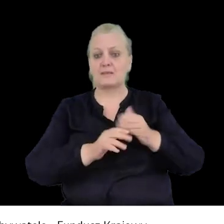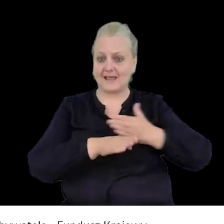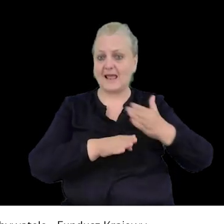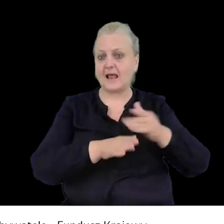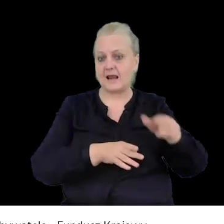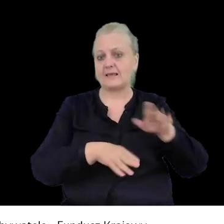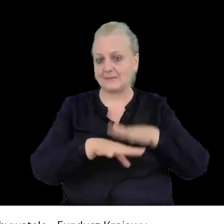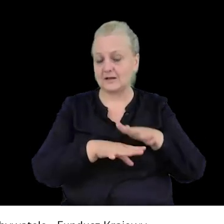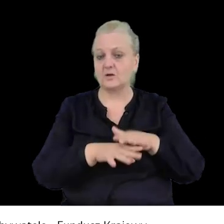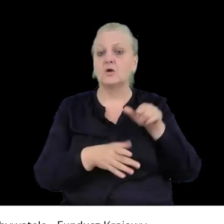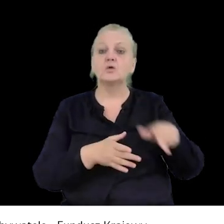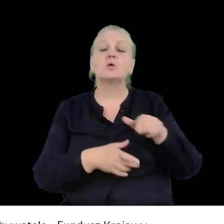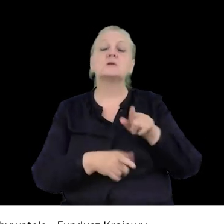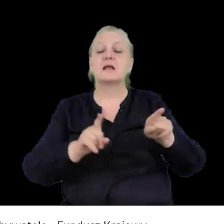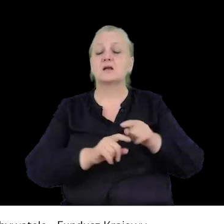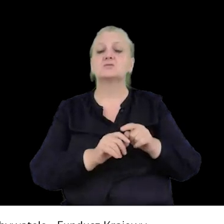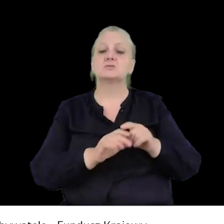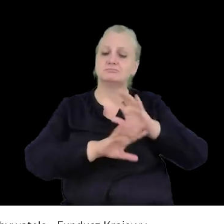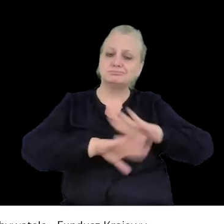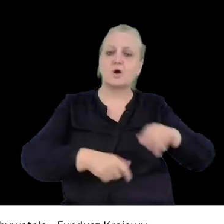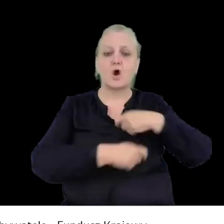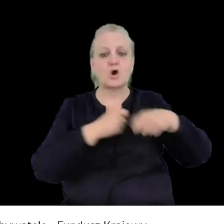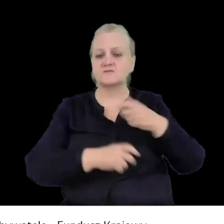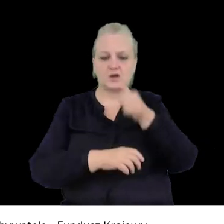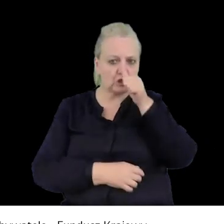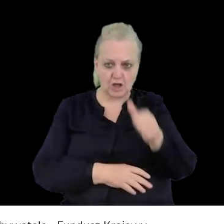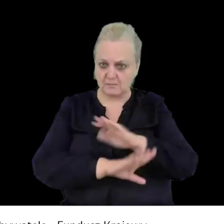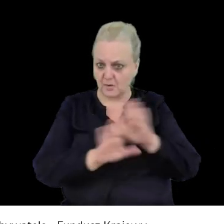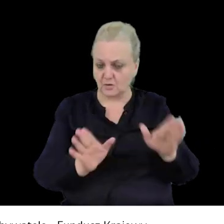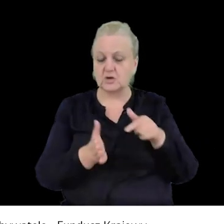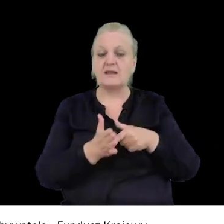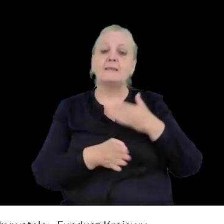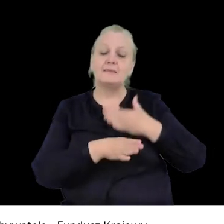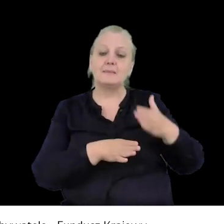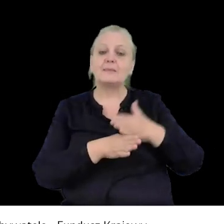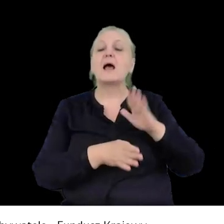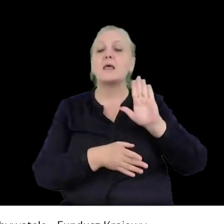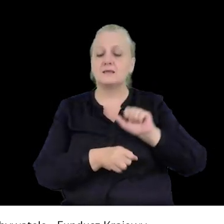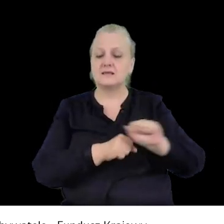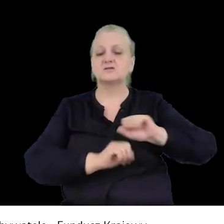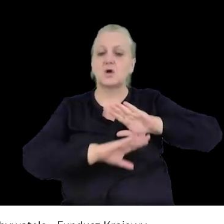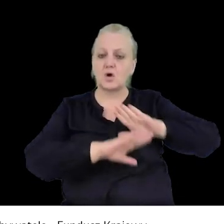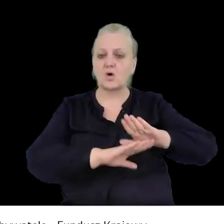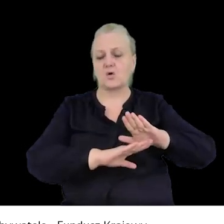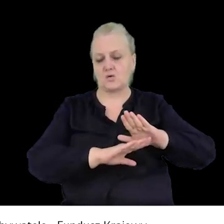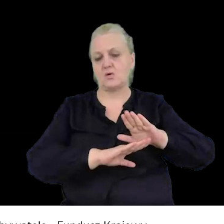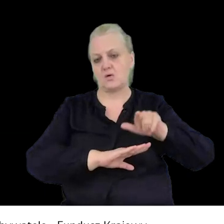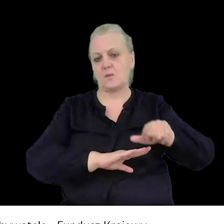oznacza, że nie może zostać rozwiązane i że wciąż podlega ochronie ze strony państwa.